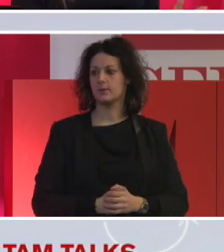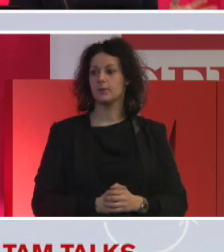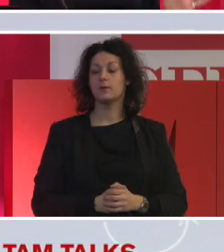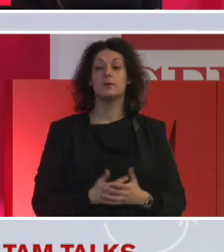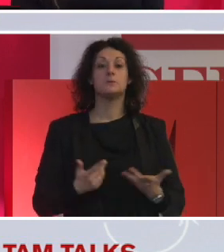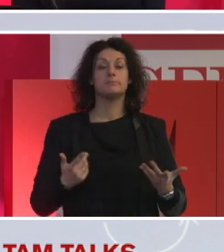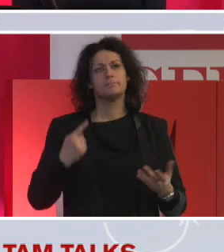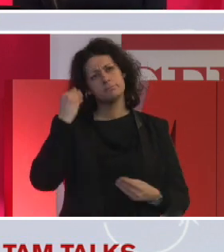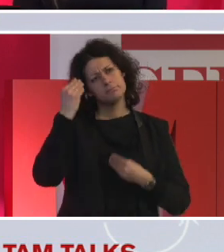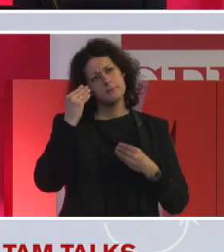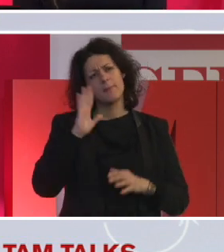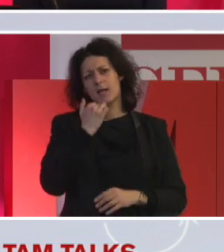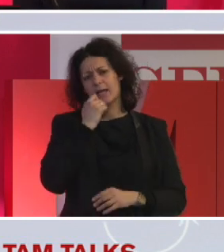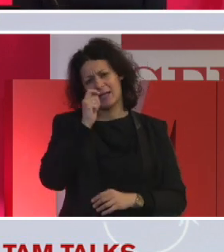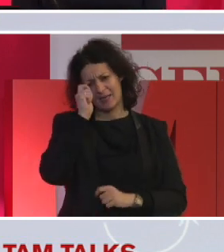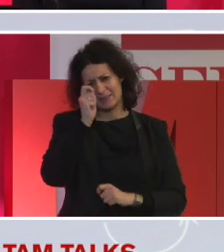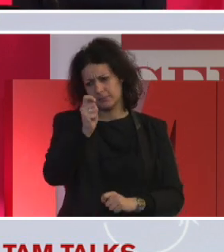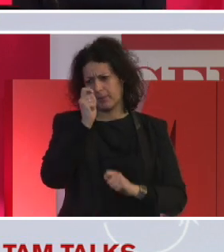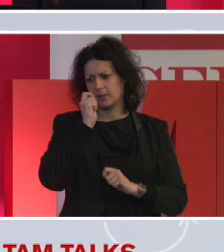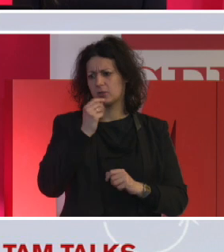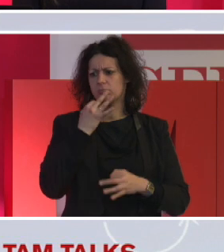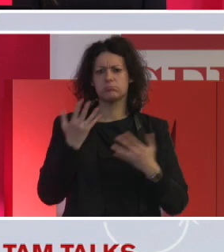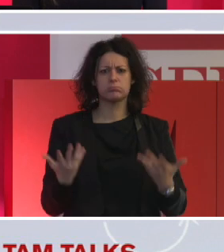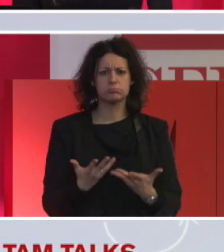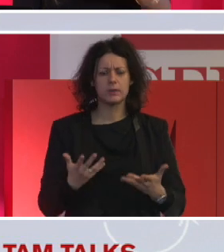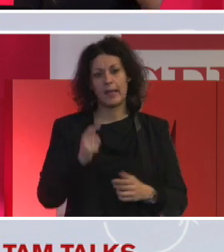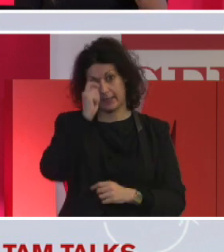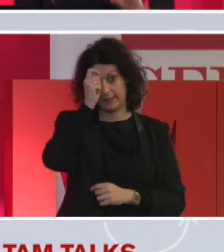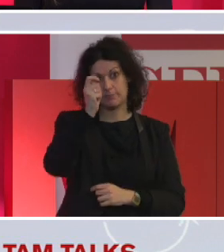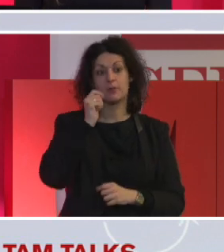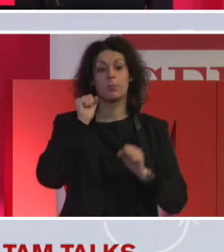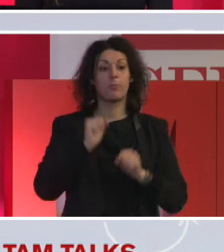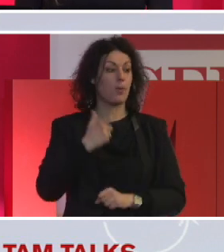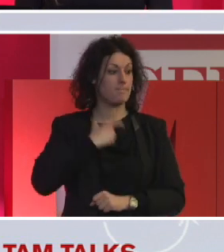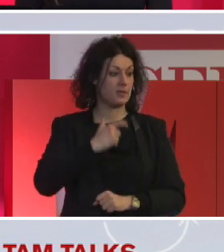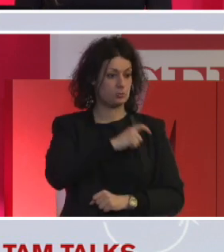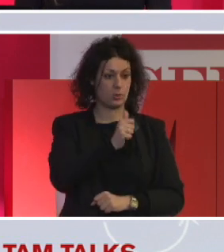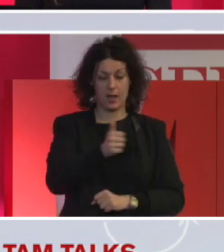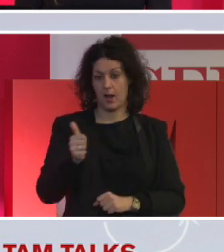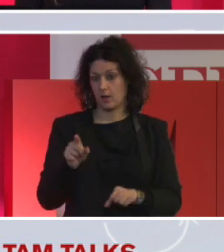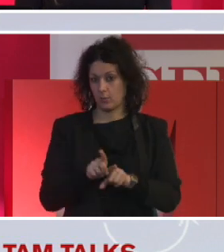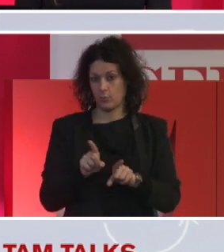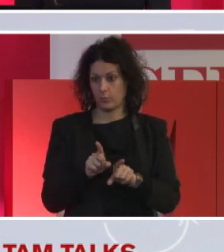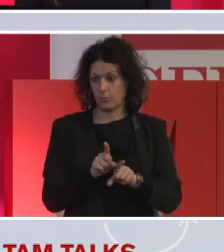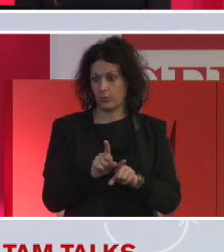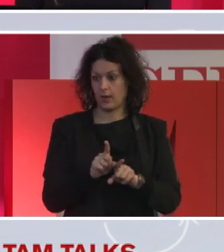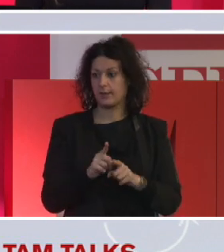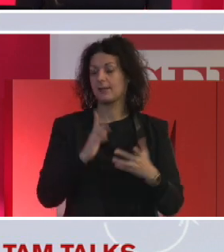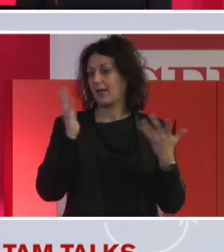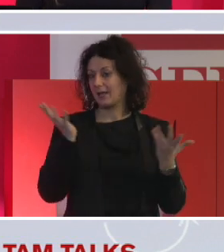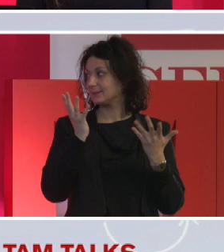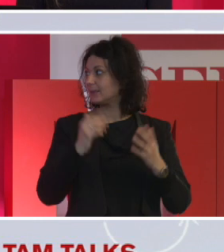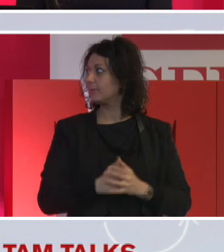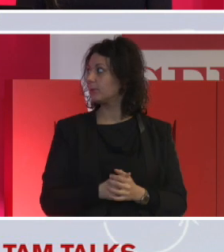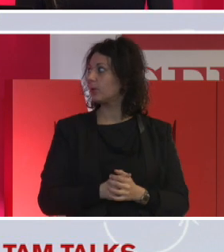Non solo è importante, ma anche quando guardiamo nelle paure, perché come abbiamo imparato nella consumer brand, ma anche nell'employer brand, di